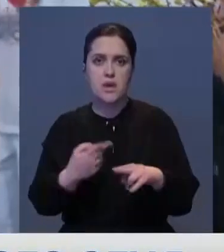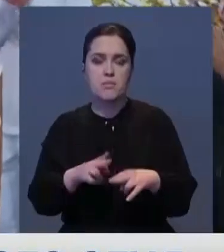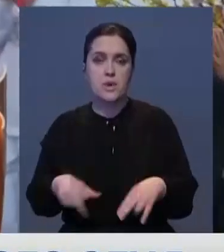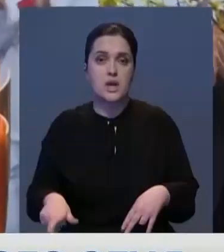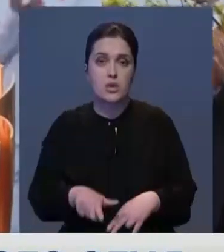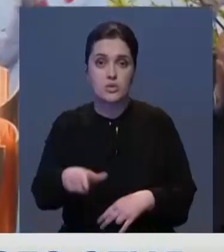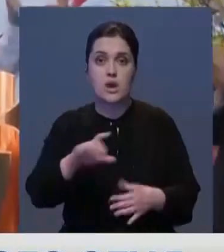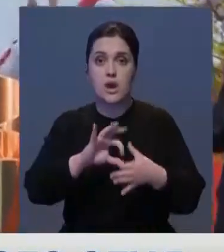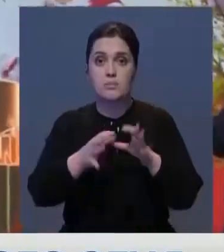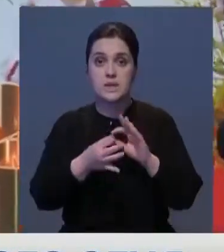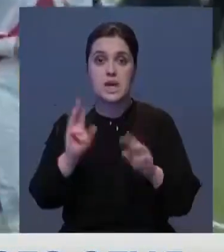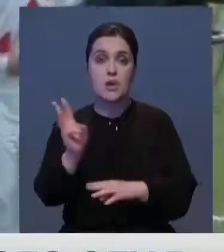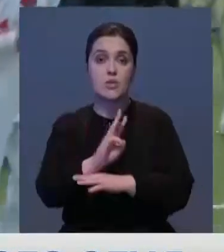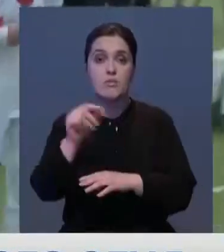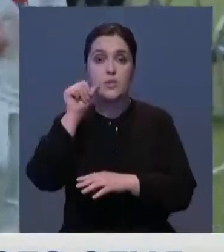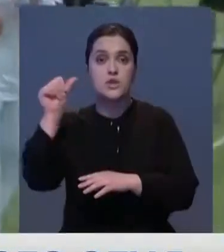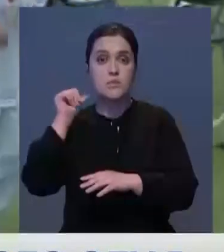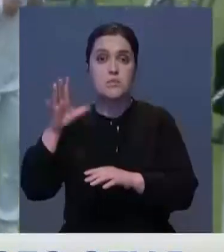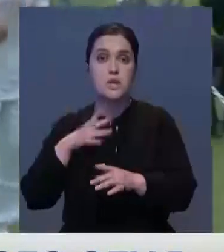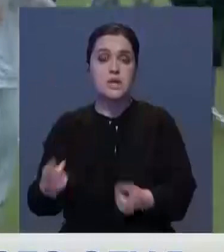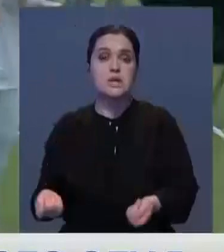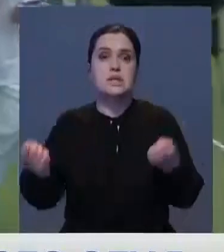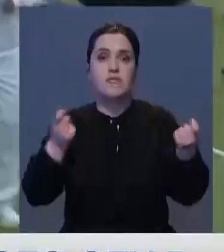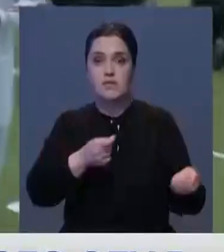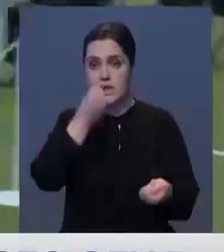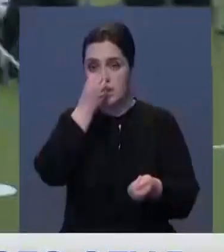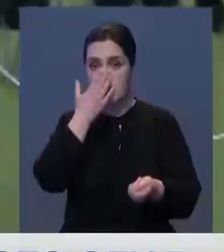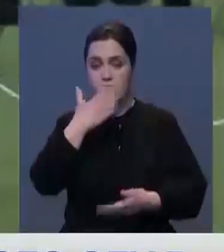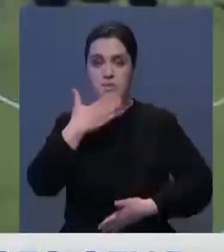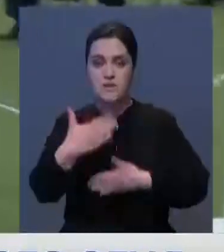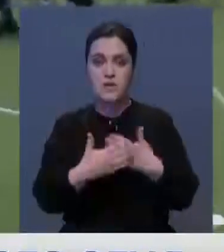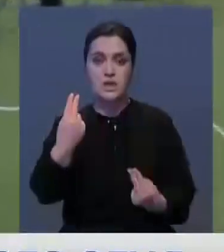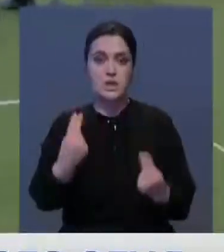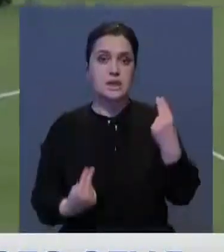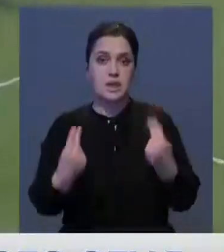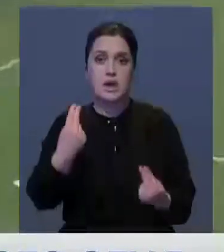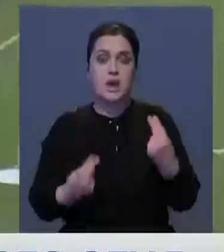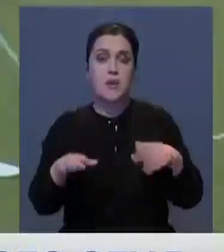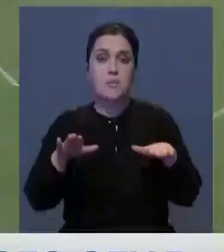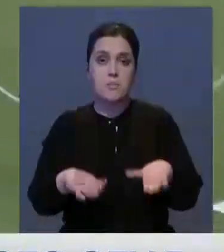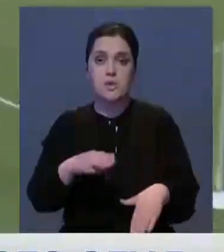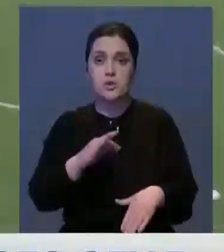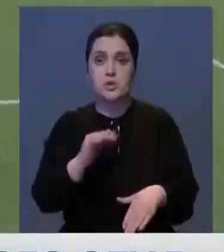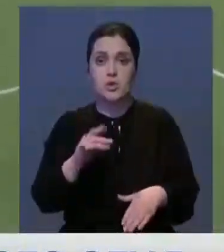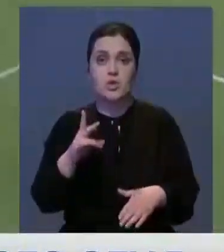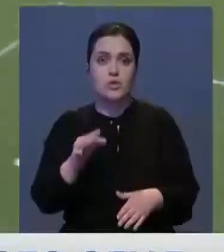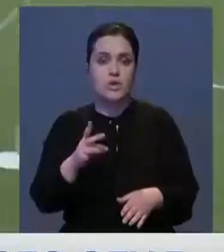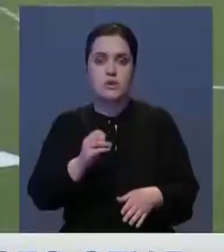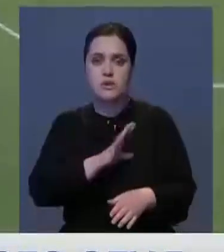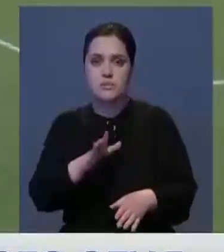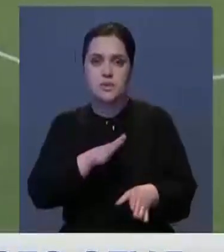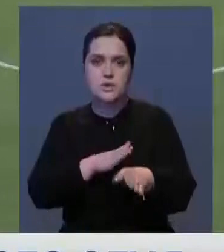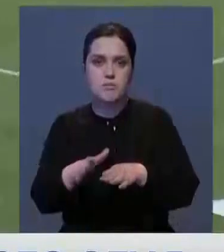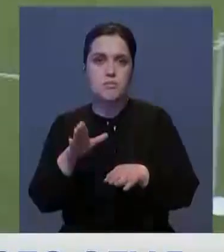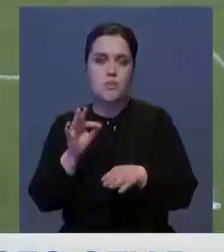участках маршрута. Напомню, Олимпийский огонь в прошлом году был доставлен в Японию в преддверии игр в Токио. Но так и не был